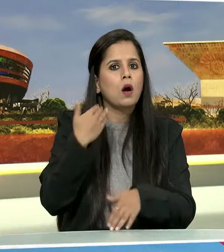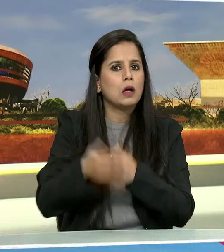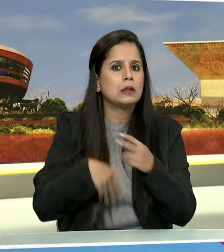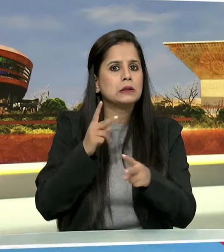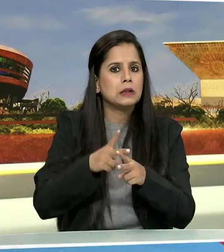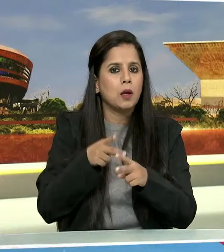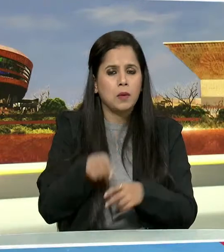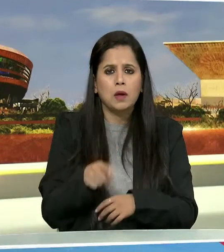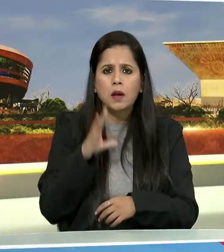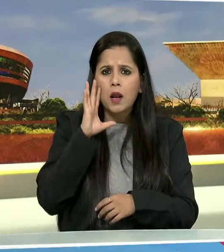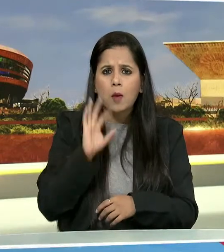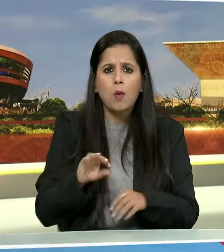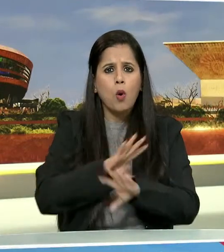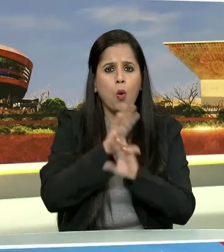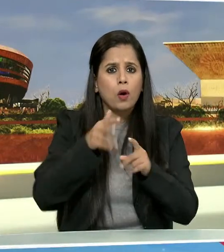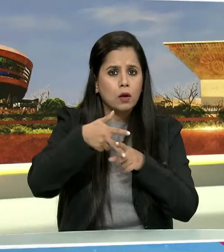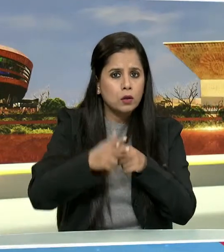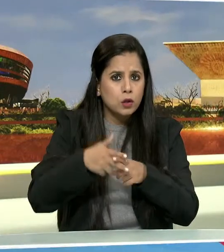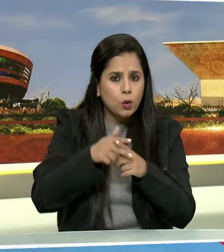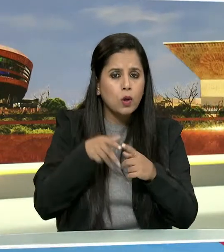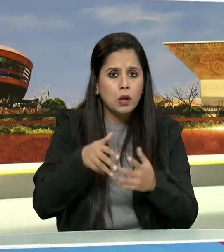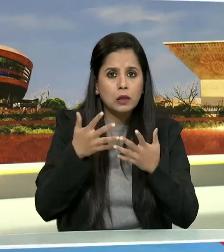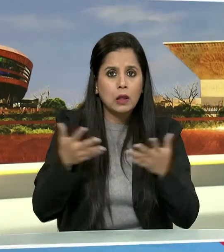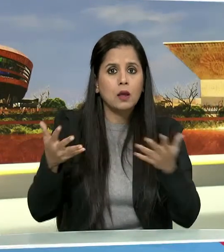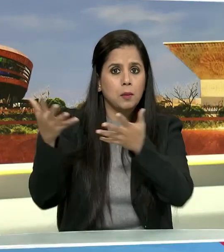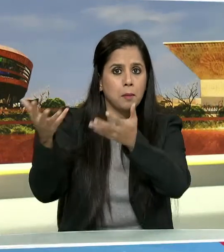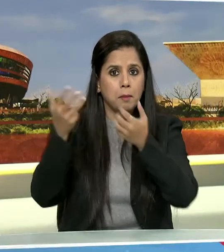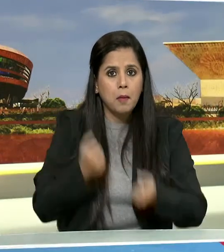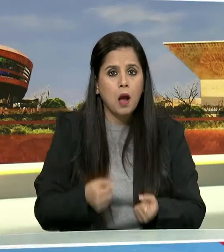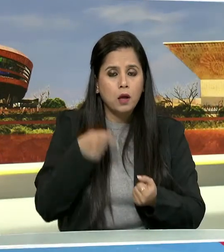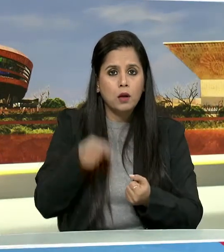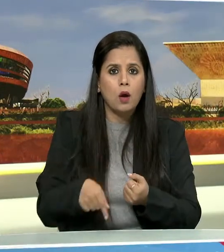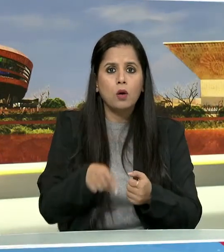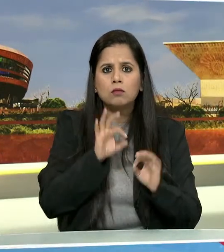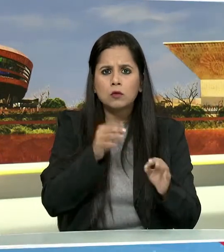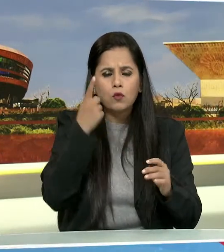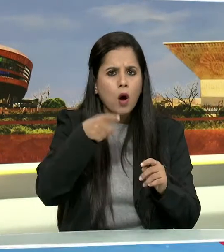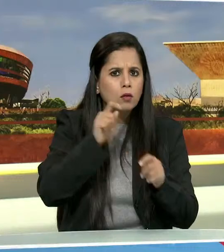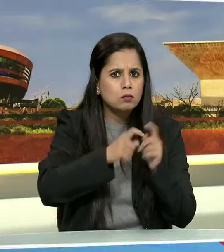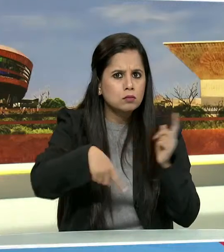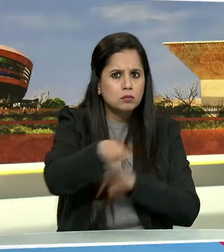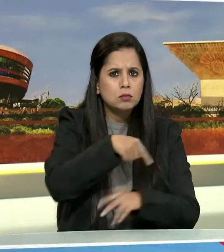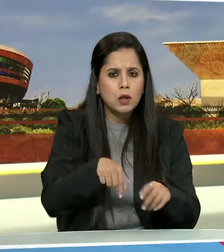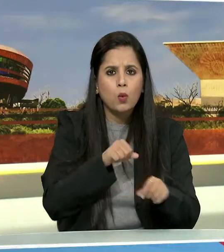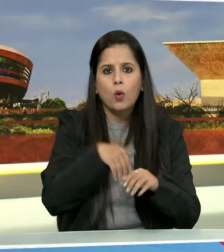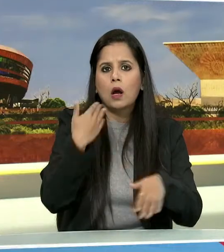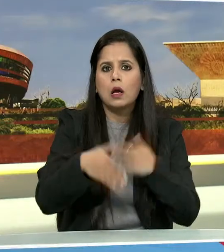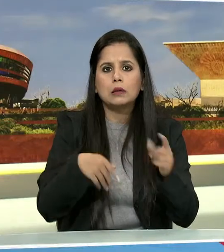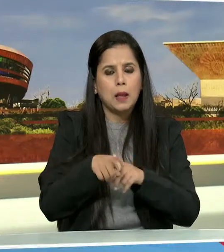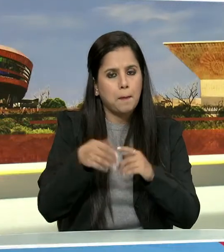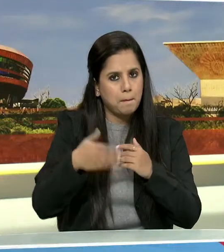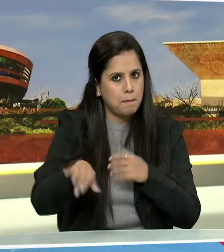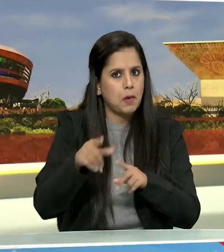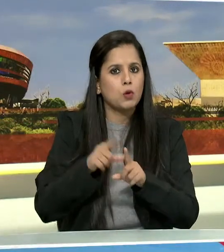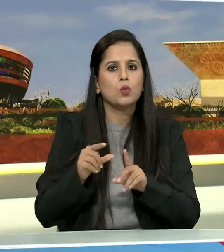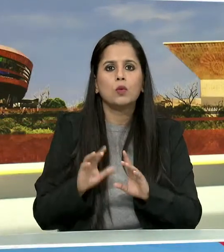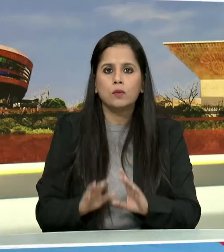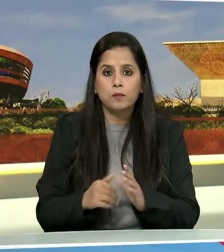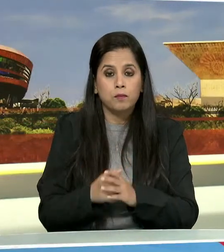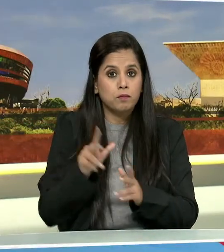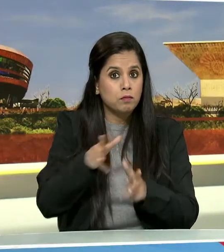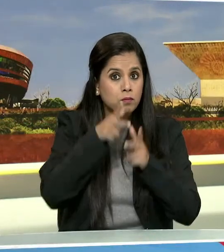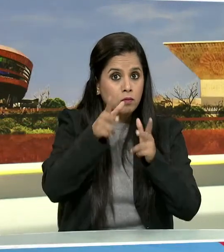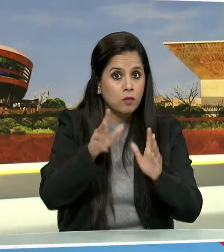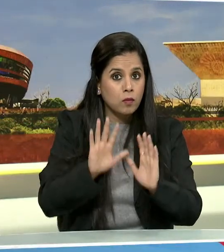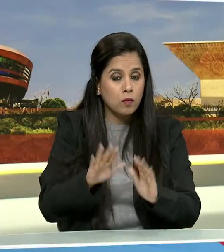जरूरी सभी ओजार मंगा कर उसे सुचारो बनाने का काम जारी है और आपको